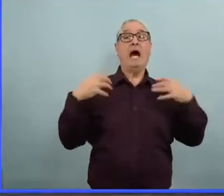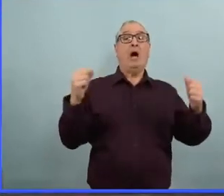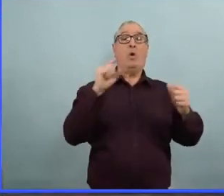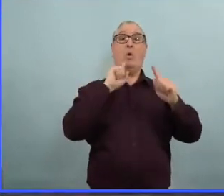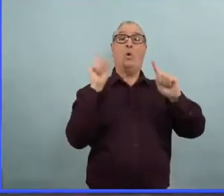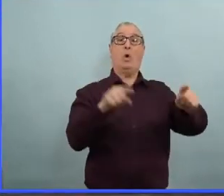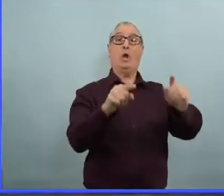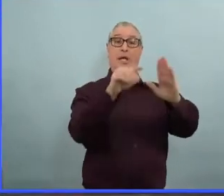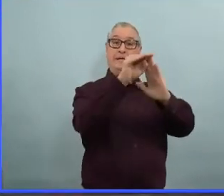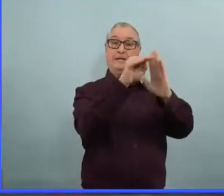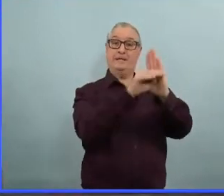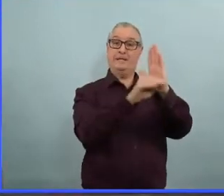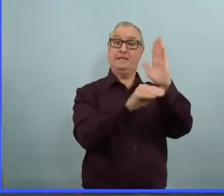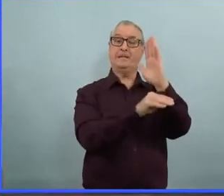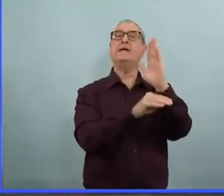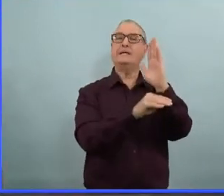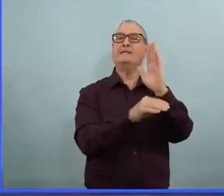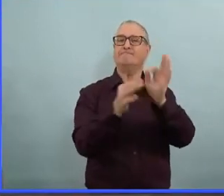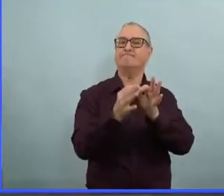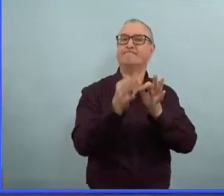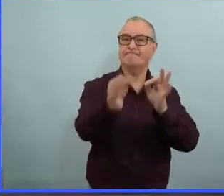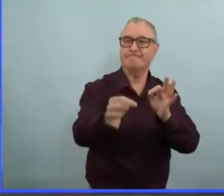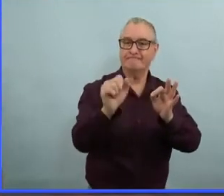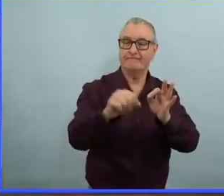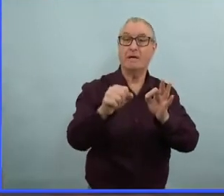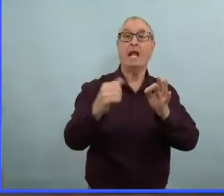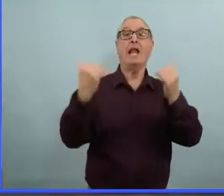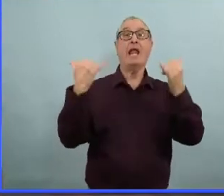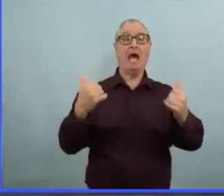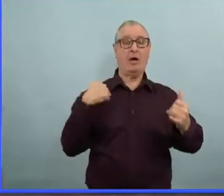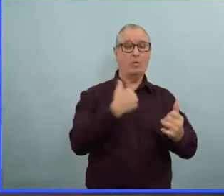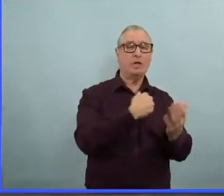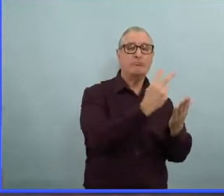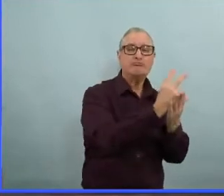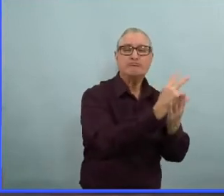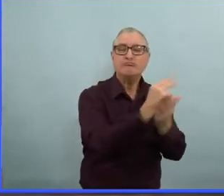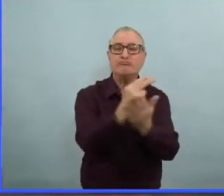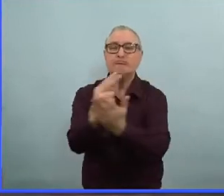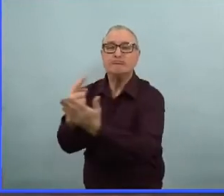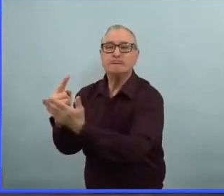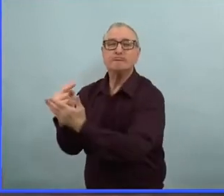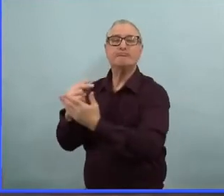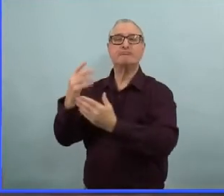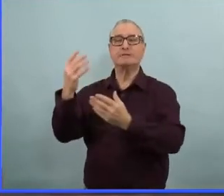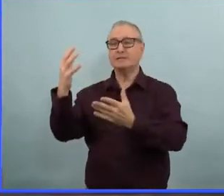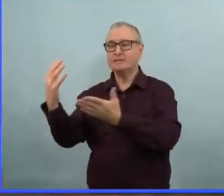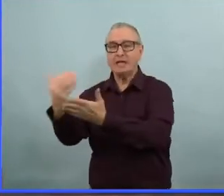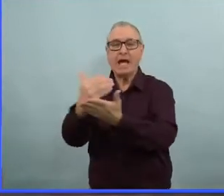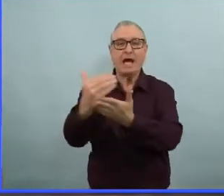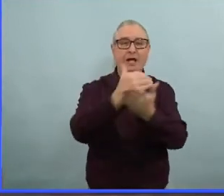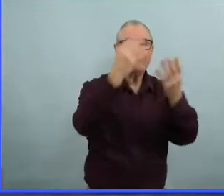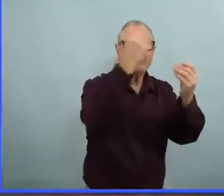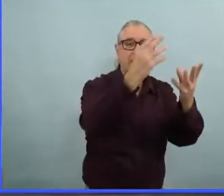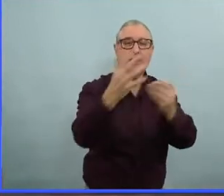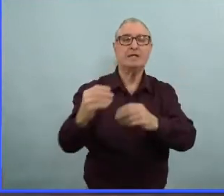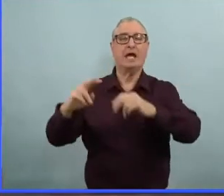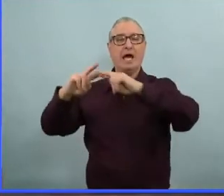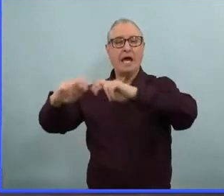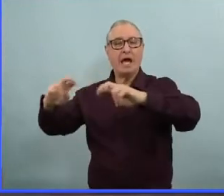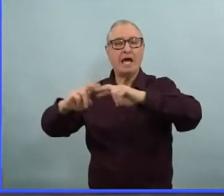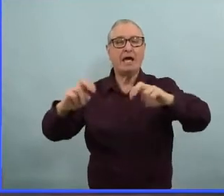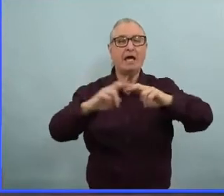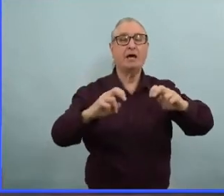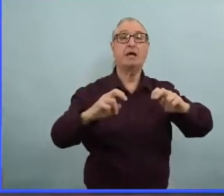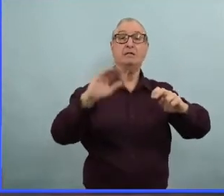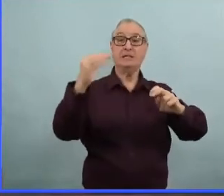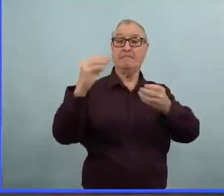données de modélisation pour essayer de détecter des tendances. Et beaucoup de ces tendances montraient qu'il y avait un pic ou bien un pic qui allait arriver,